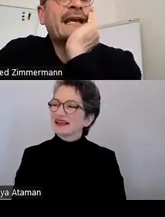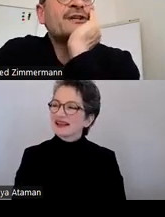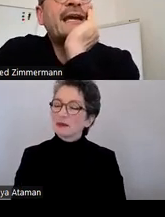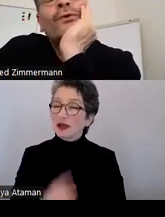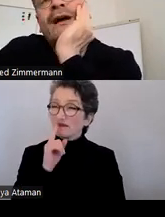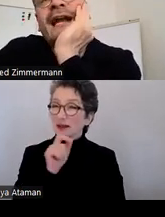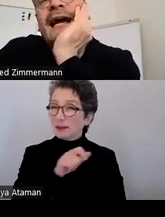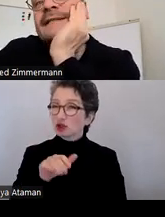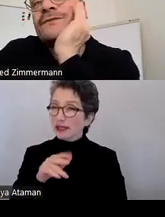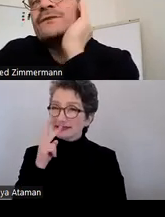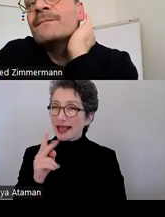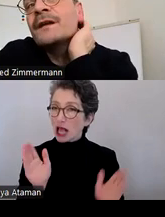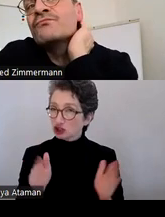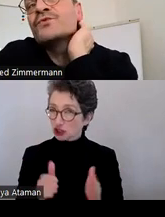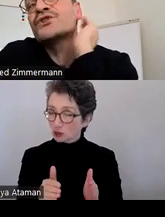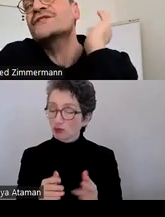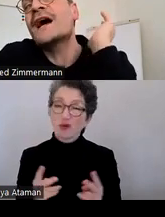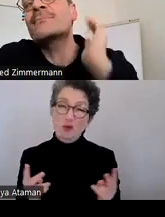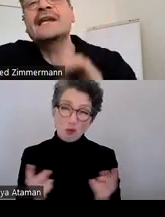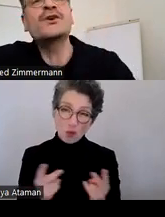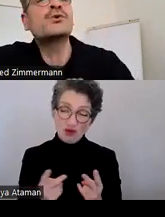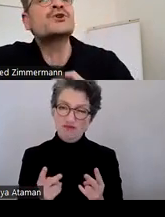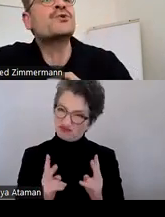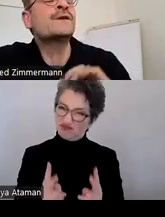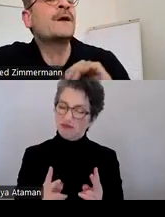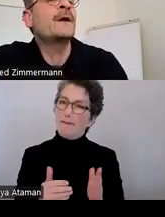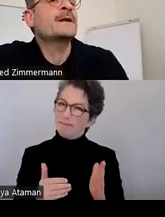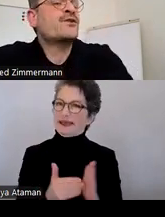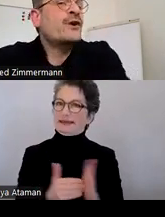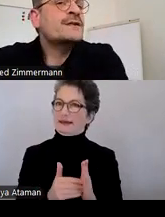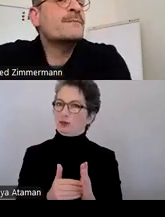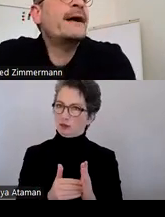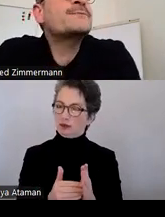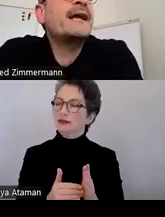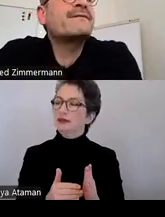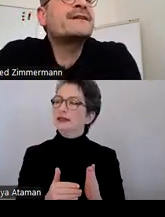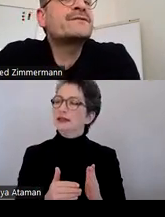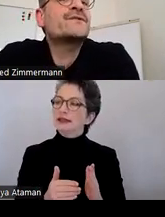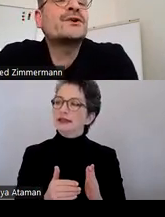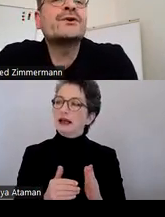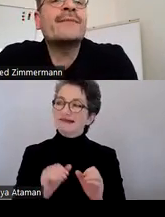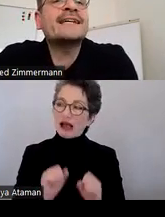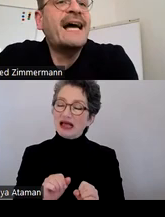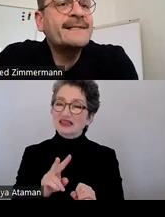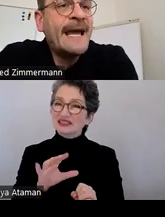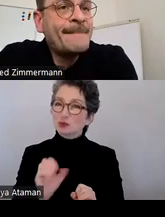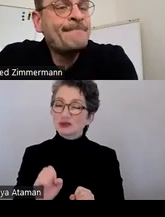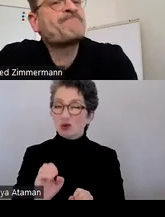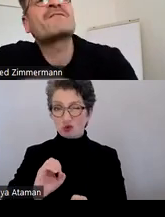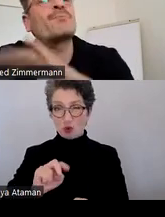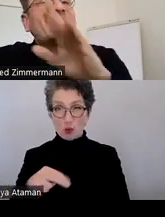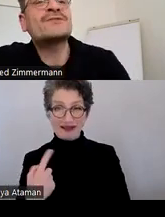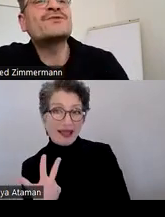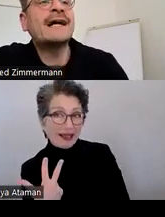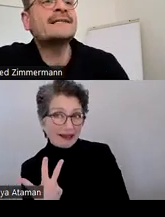Seheinschränkung oder einer ernstzunehmenden sozusagen Behinderung schon. Es könnte zum Beispiel ein Visus von 0,3 sein,